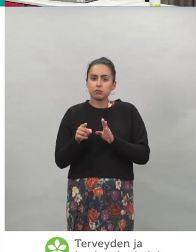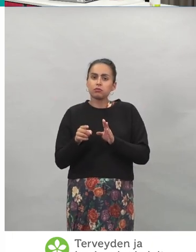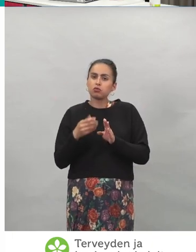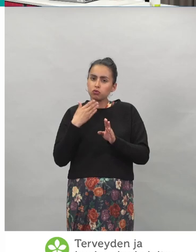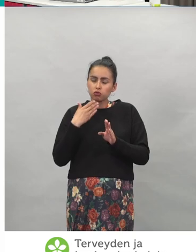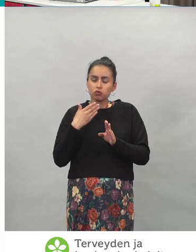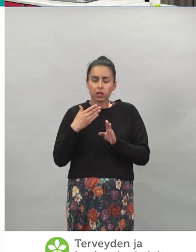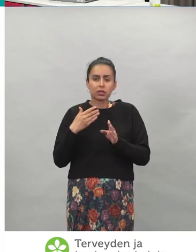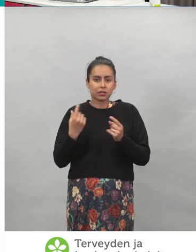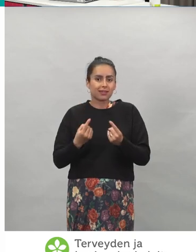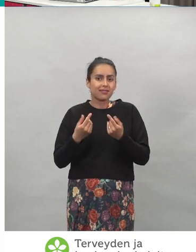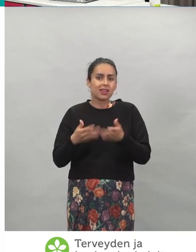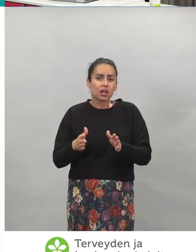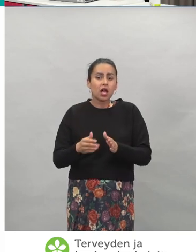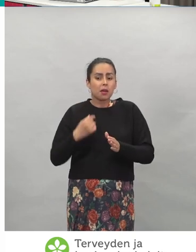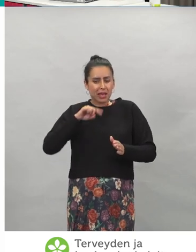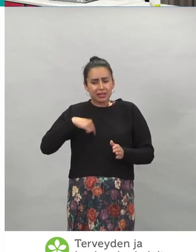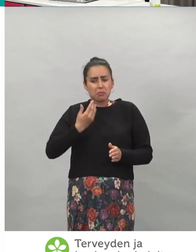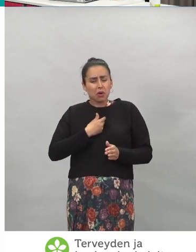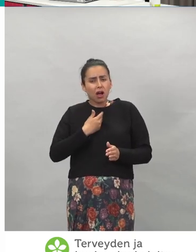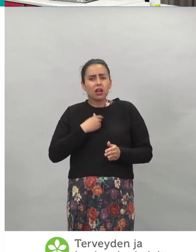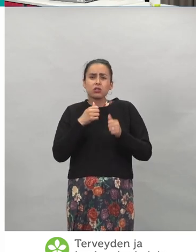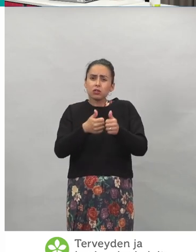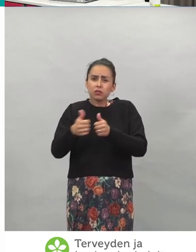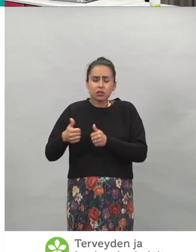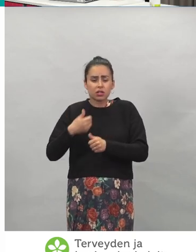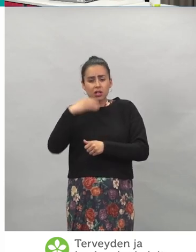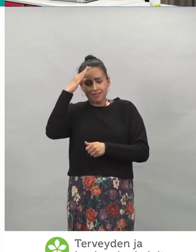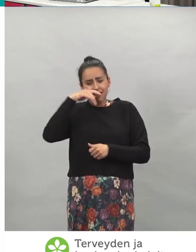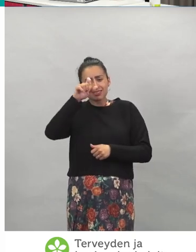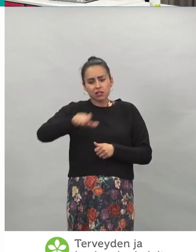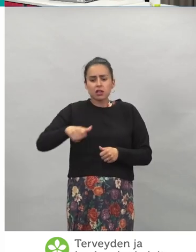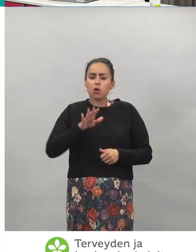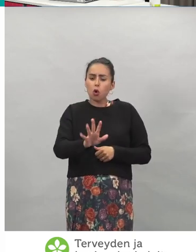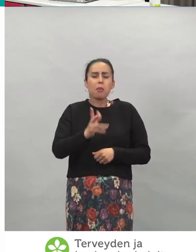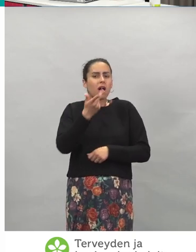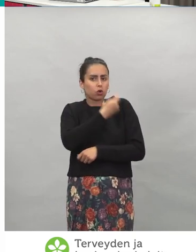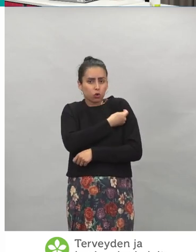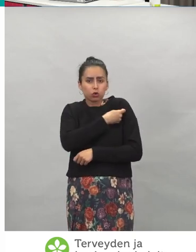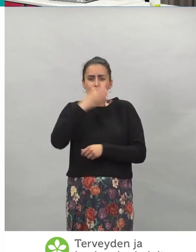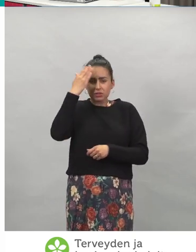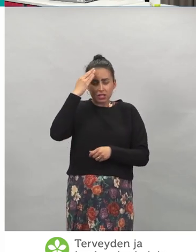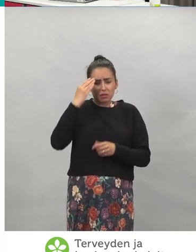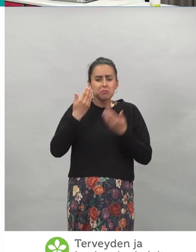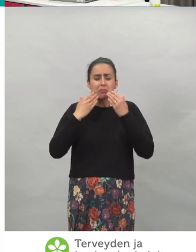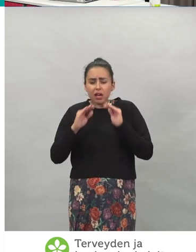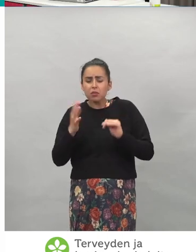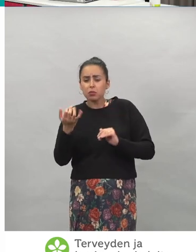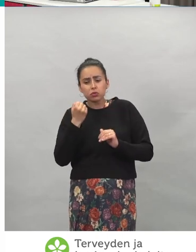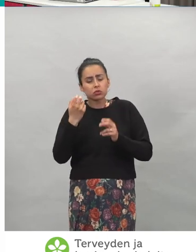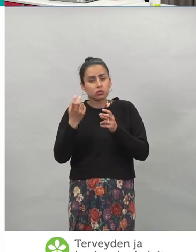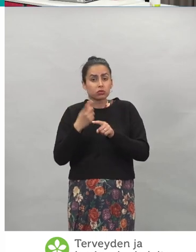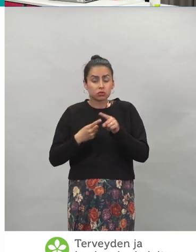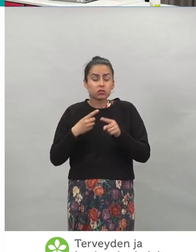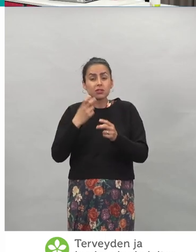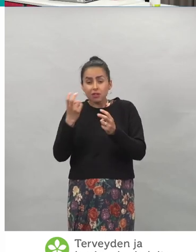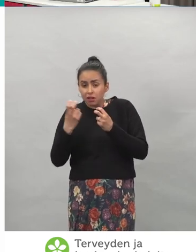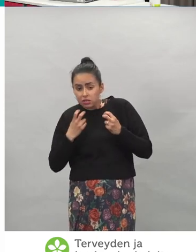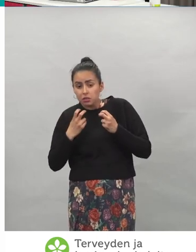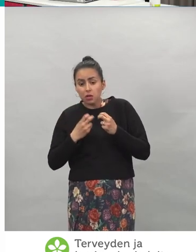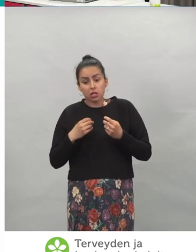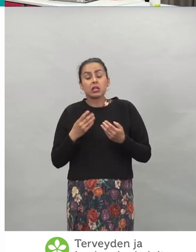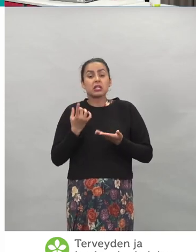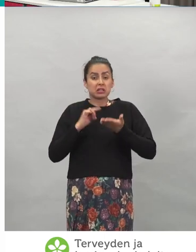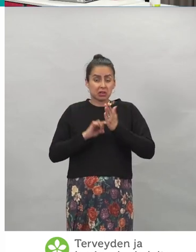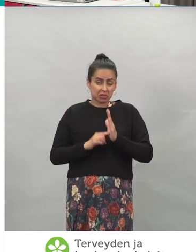ja odotettu, että kansalainen pääsisi paremmin näkemään niitä omia rokotustietojaan. Tämä työ palvelee nyt